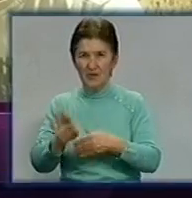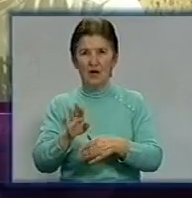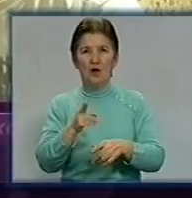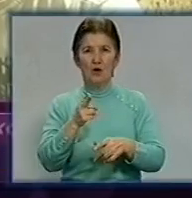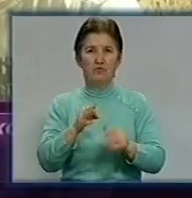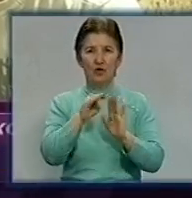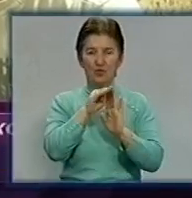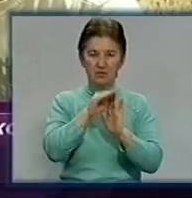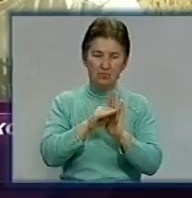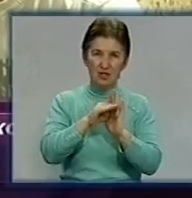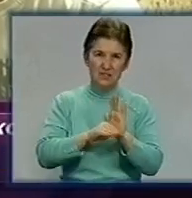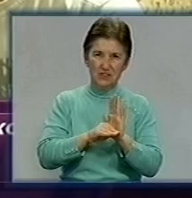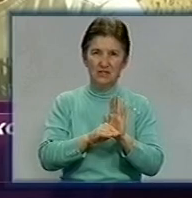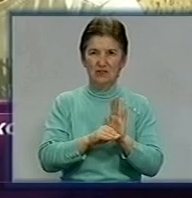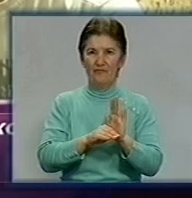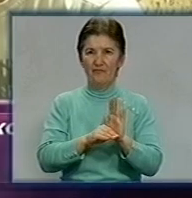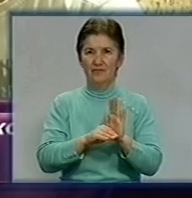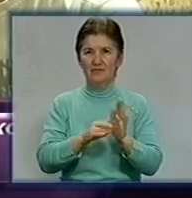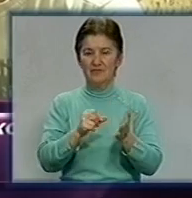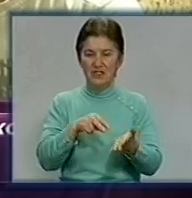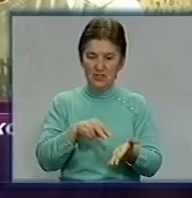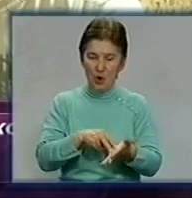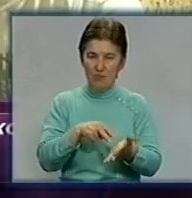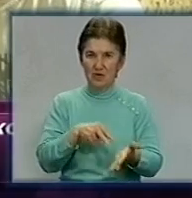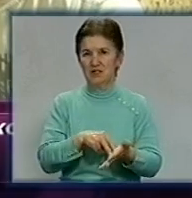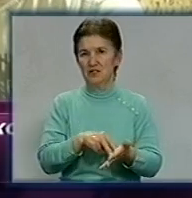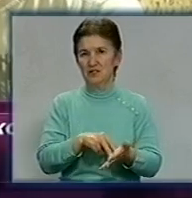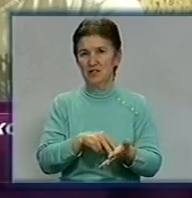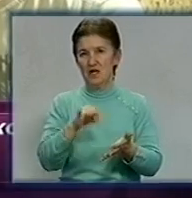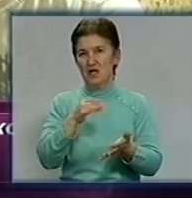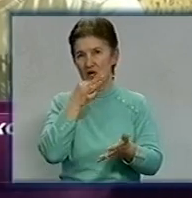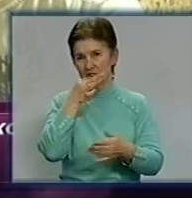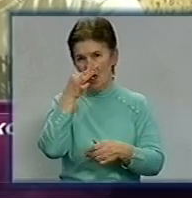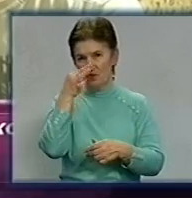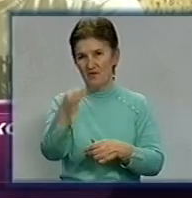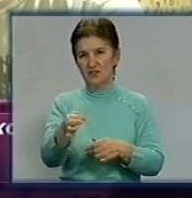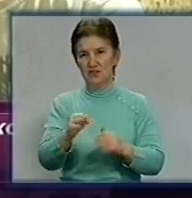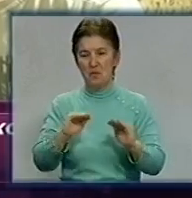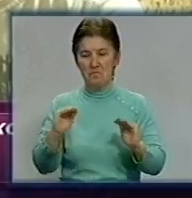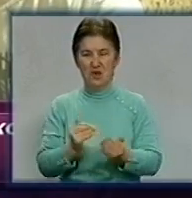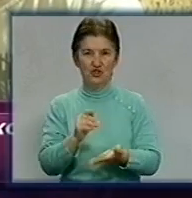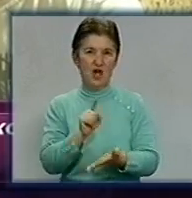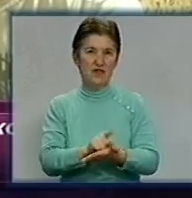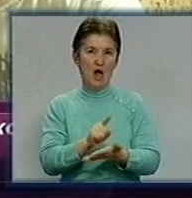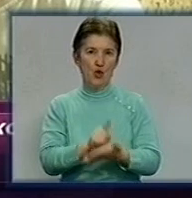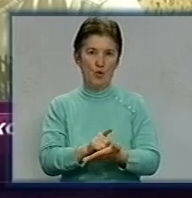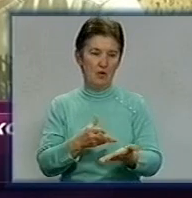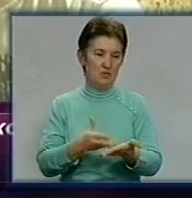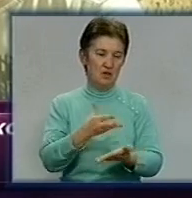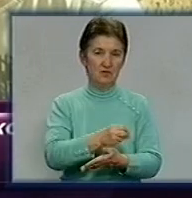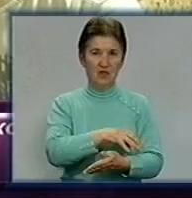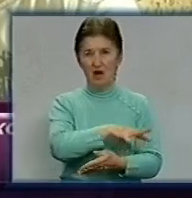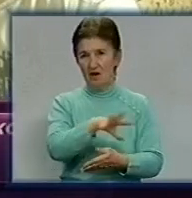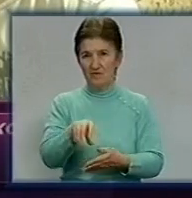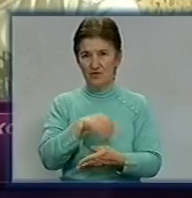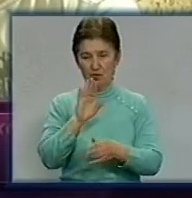з вказанням зниженої стоїності, і, відповідно, платити буде менше налоги. Все інше буде подаватися в